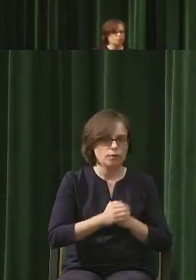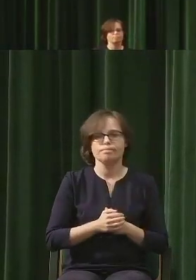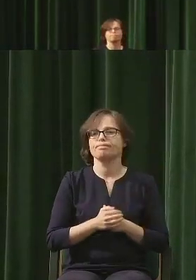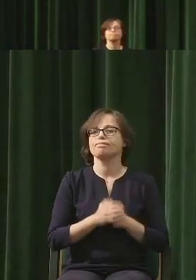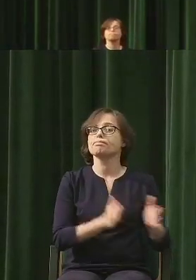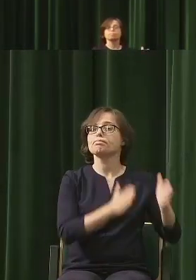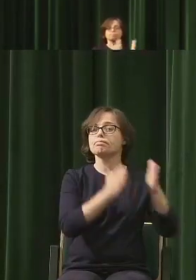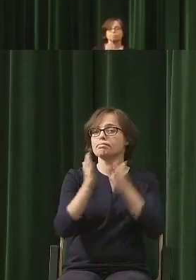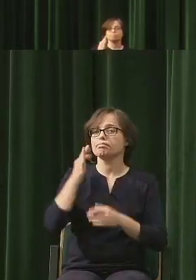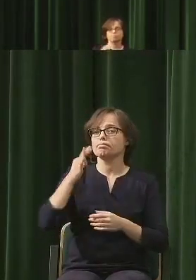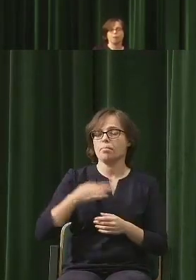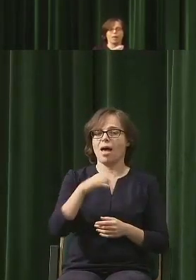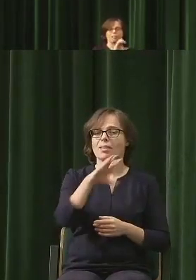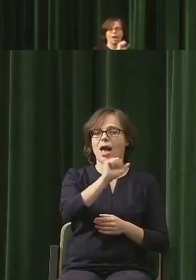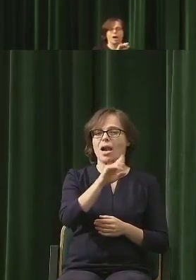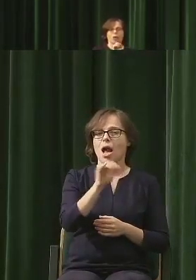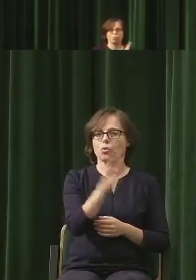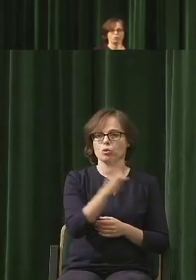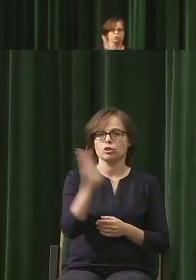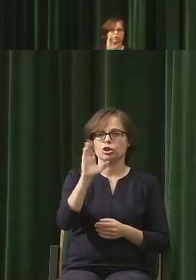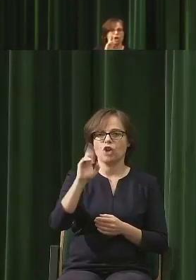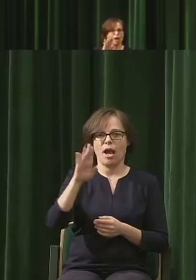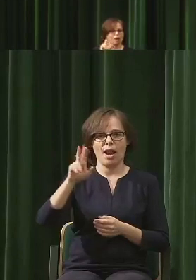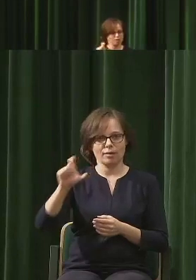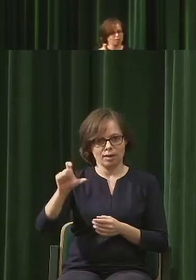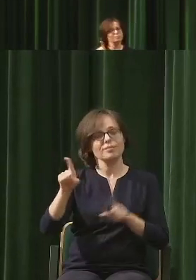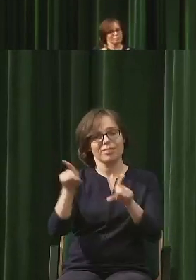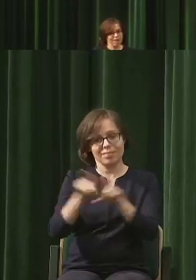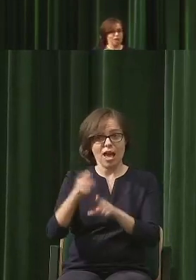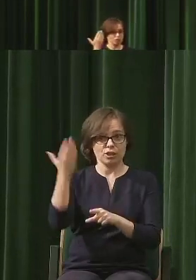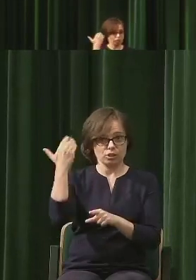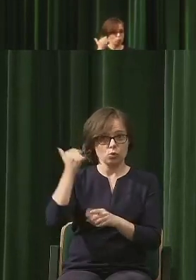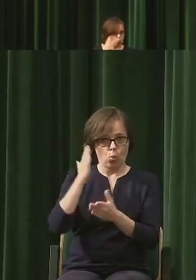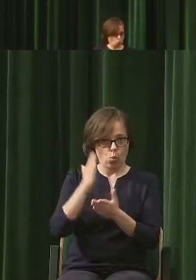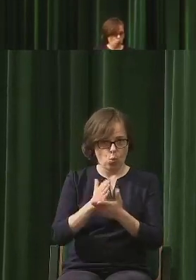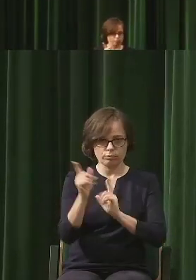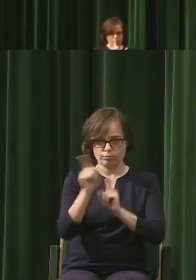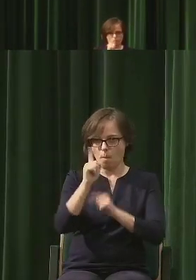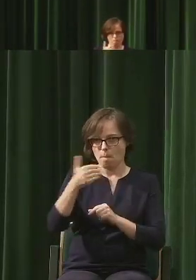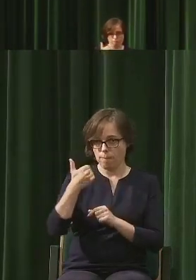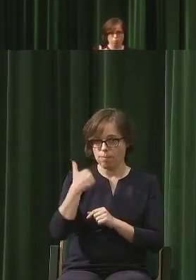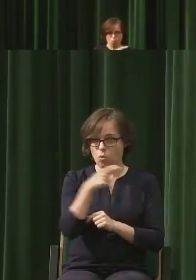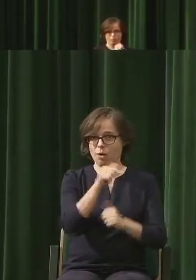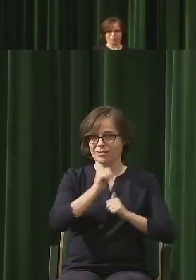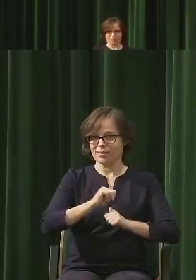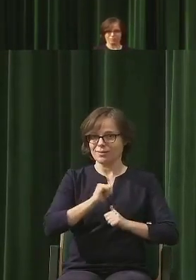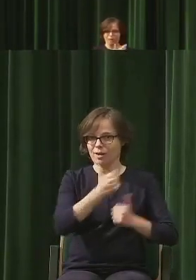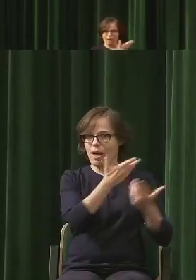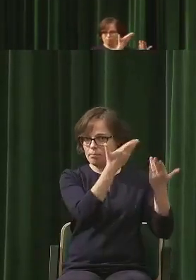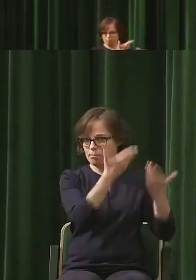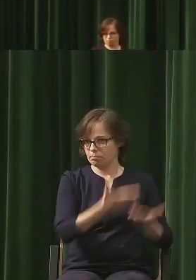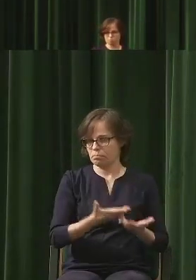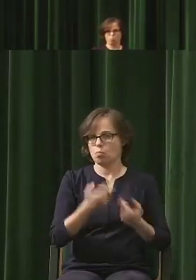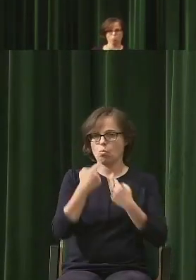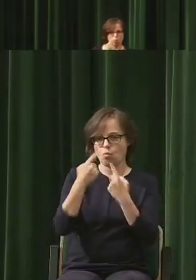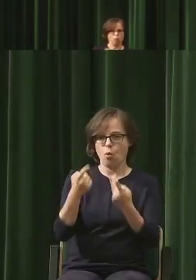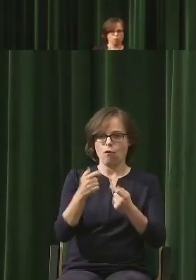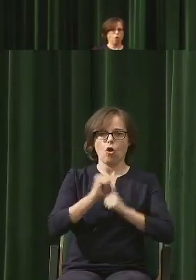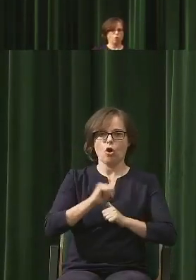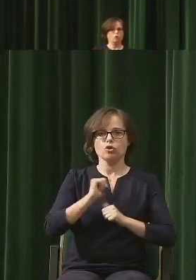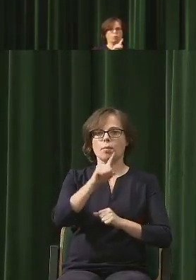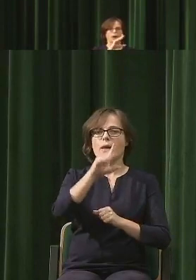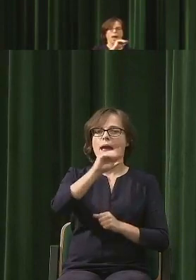Jest pan Arkadiusz Szaraniec, który też już tutaj występował. Jak sam się przedstawia, ekoista, między innymi też